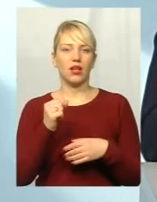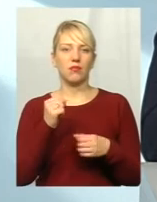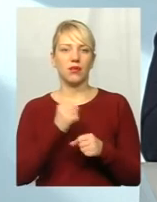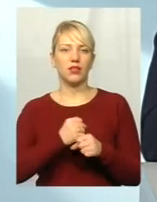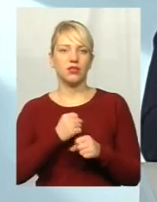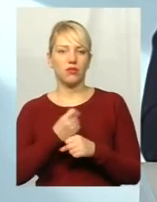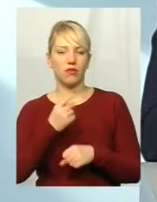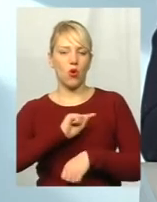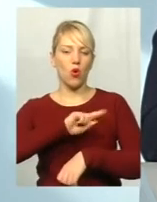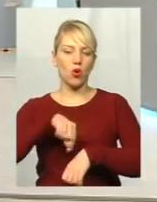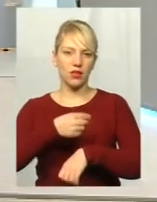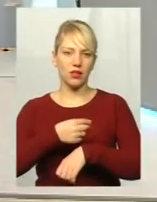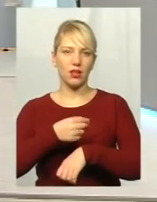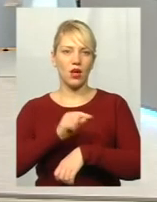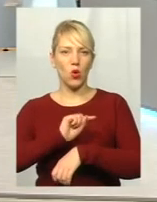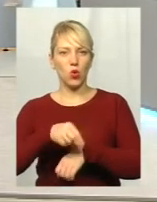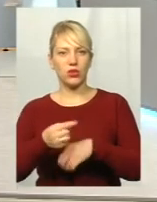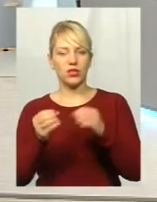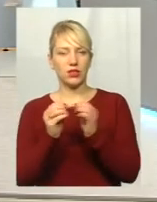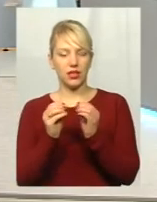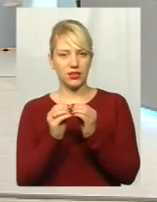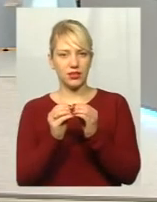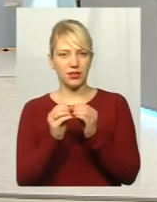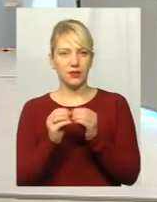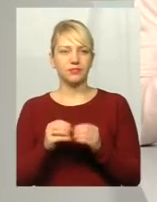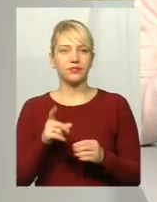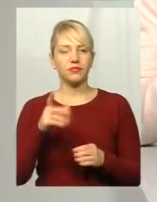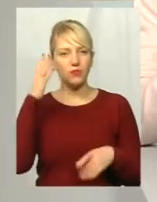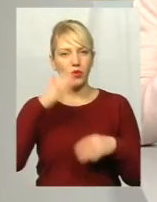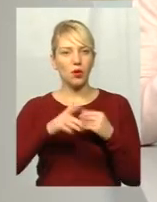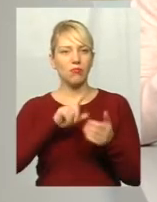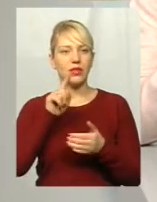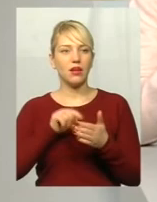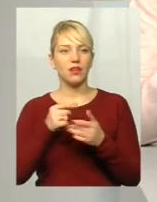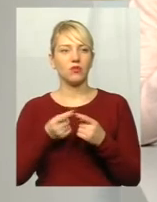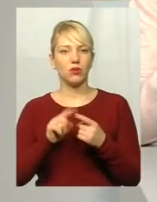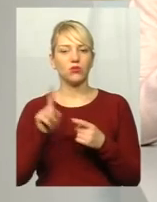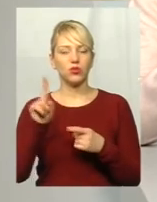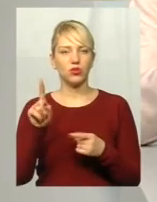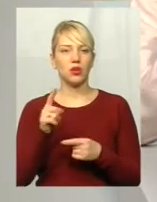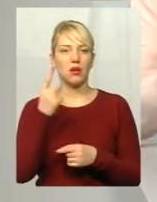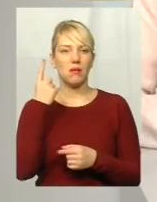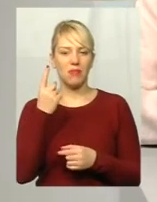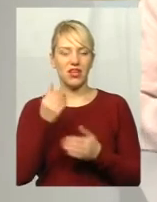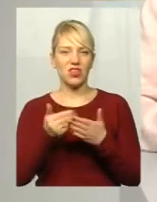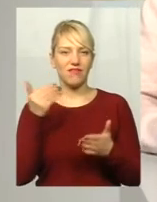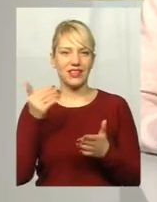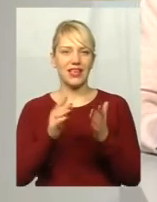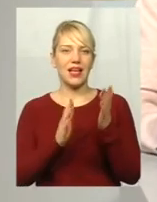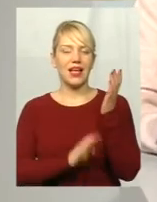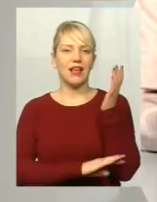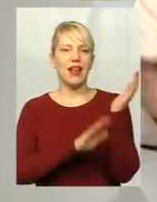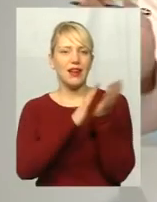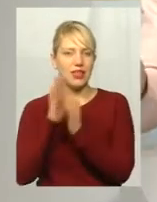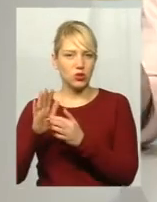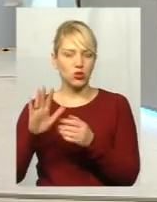година-година 10. На сьогоднішній день... Але розумієте, питання в тому, що люди знали, що там перший виїзд від лісу, як тут написано, був о 5